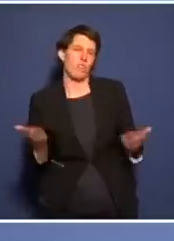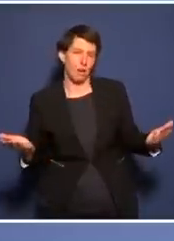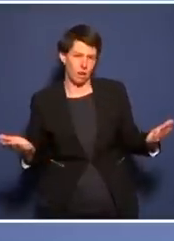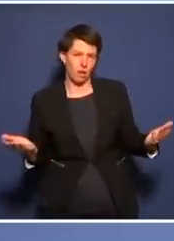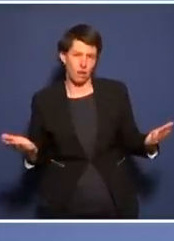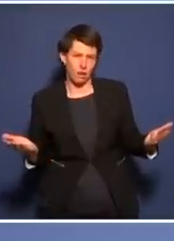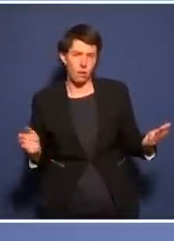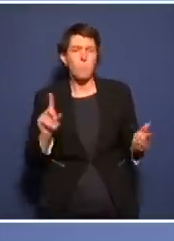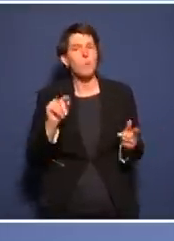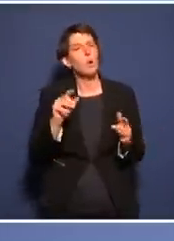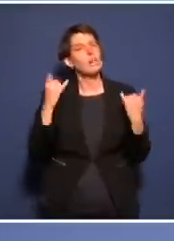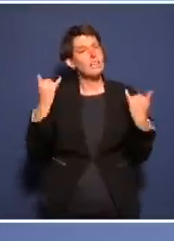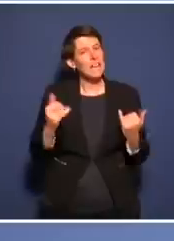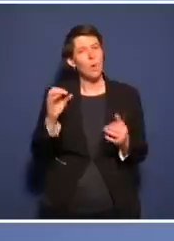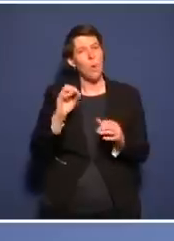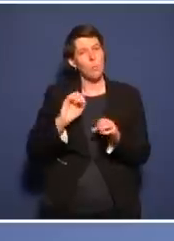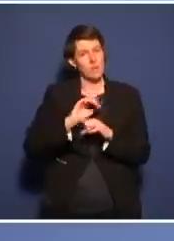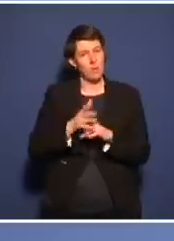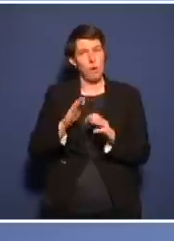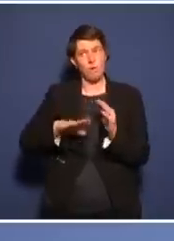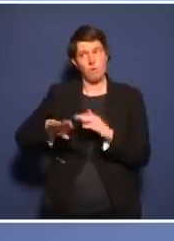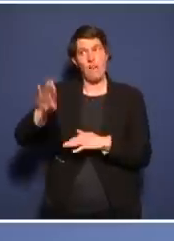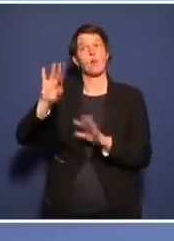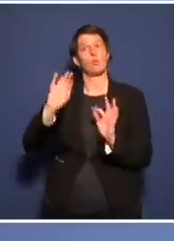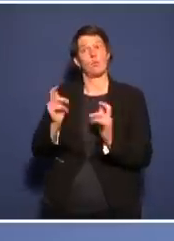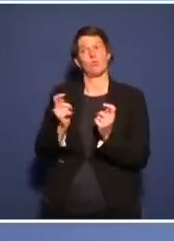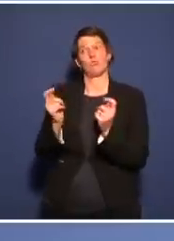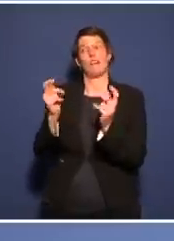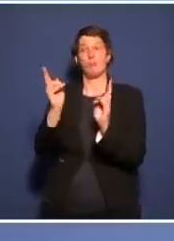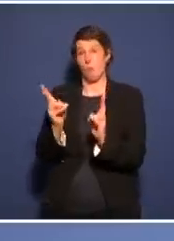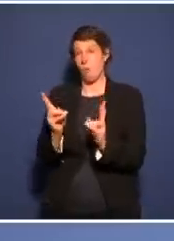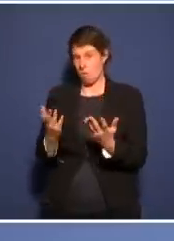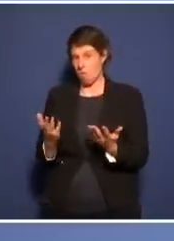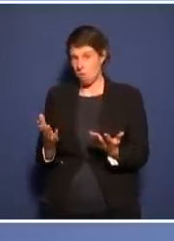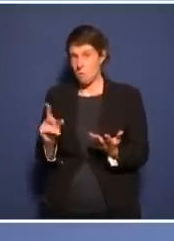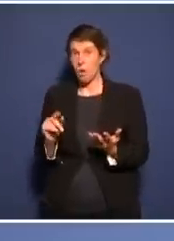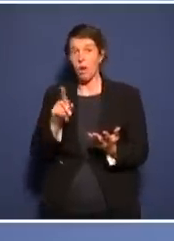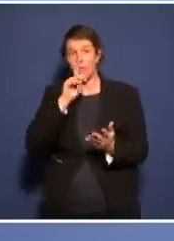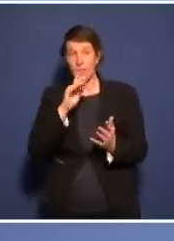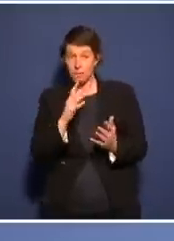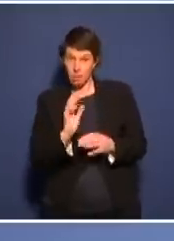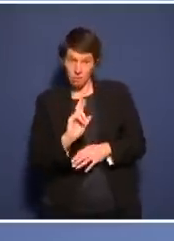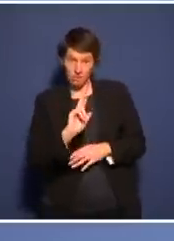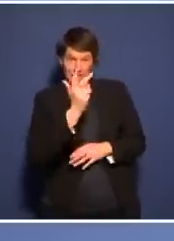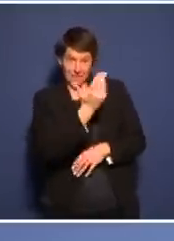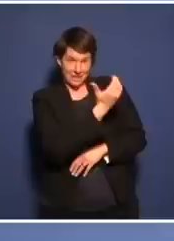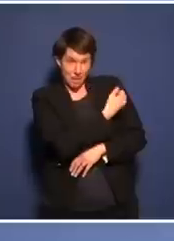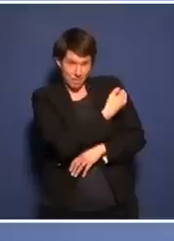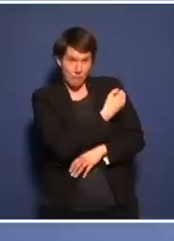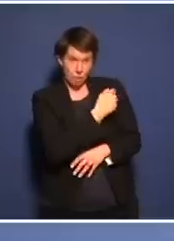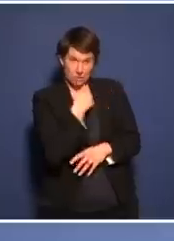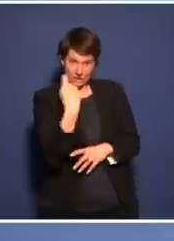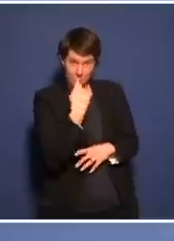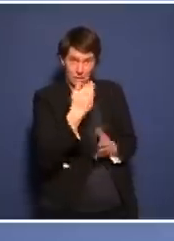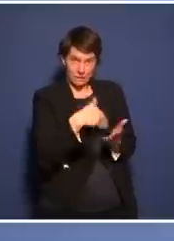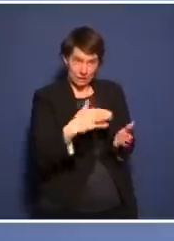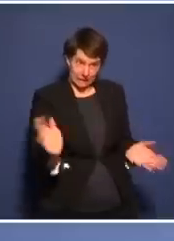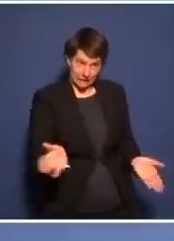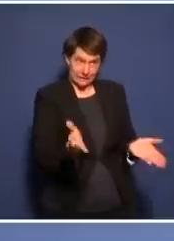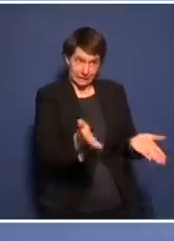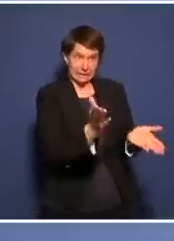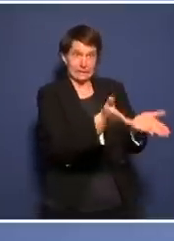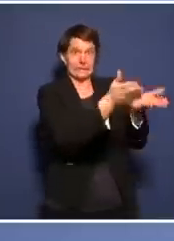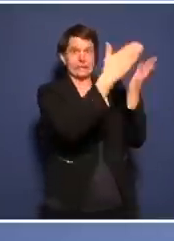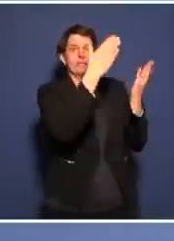Großmeister des verschachtelten Schachtelsatzes und das stellt einen beim Schneiden dieses Videos vor große Probleme, weil man es eigentlich komprimieren will, die